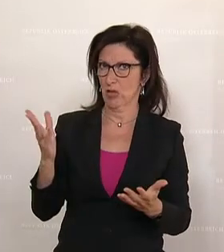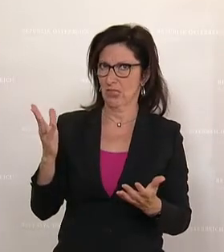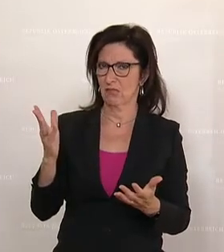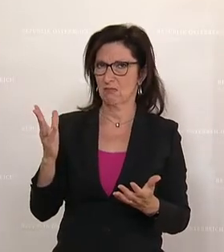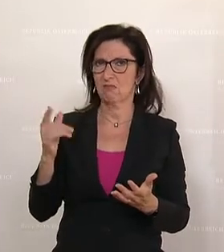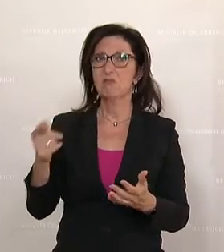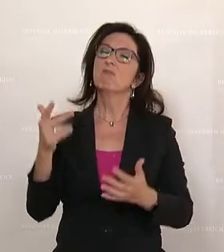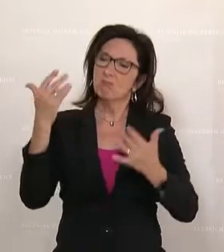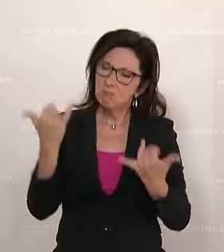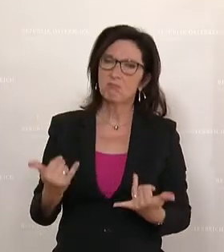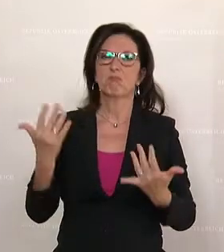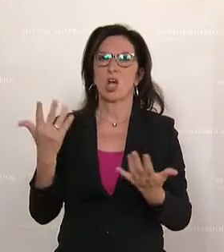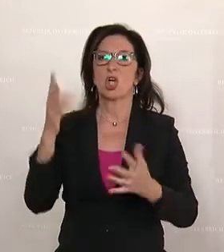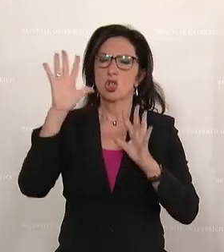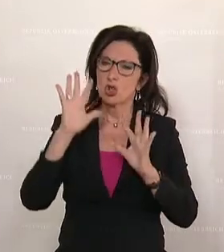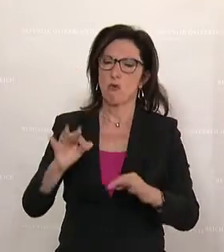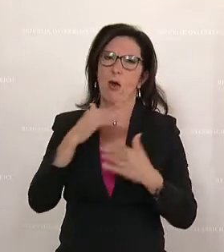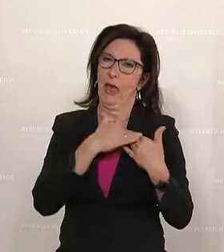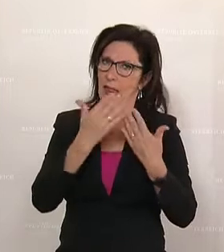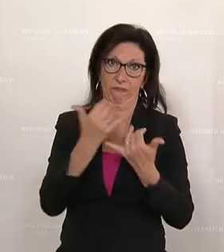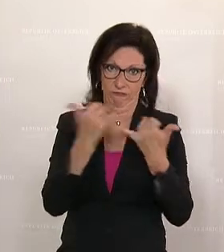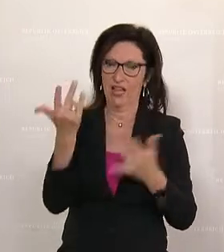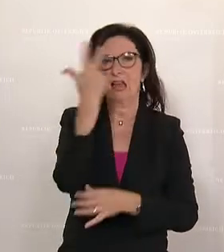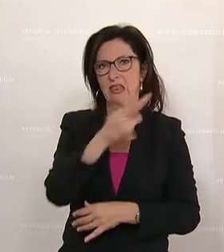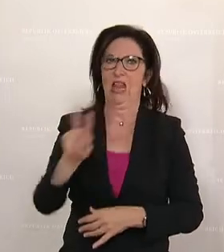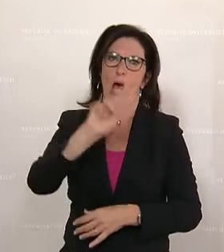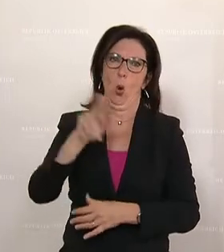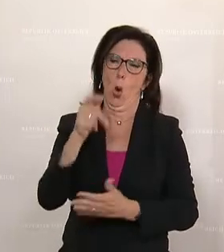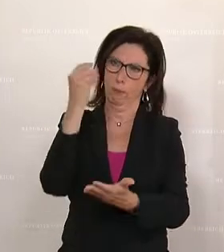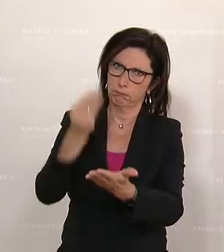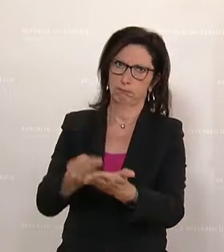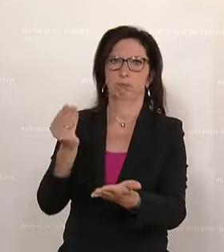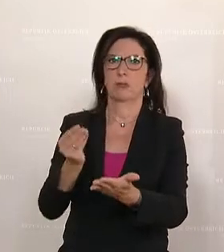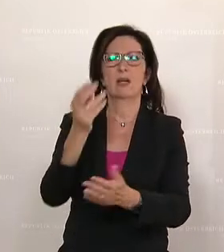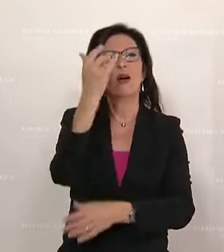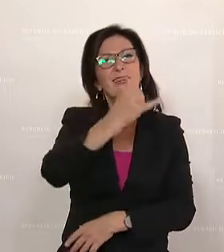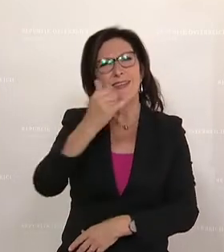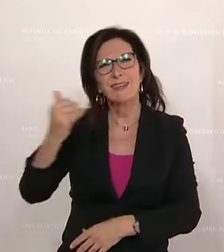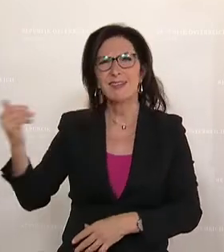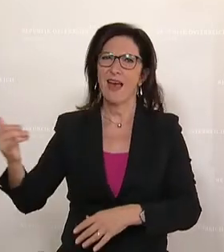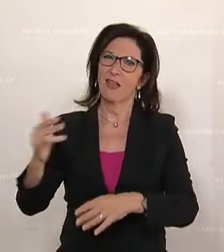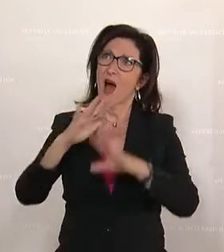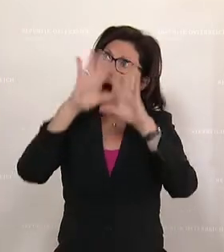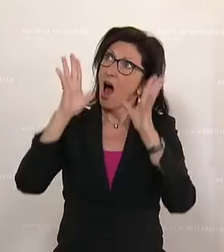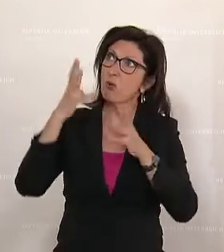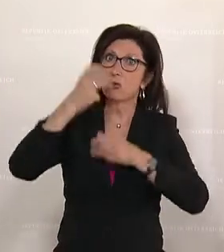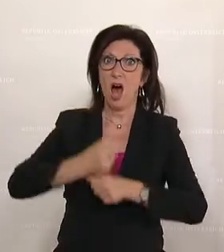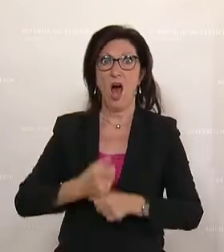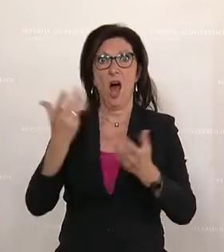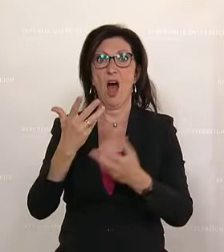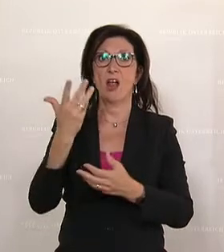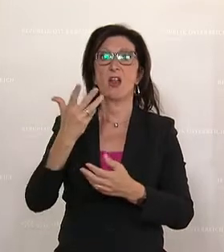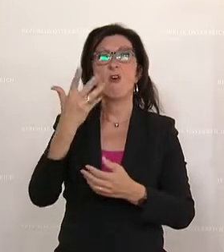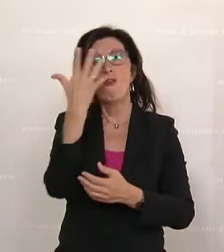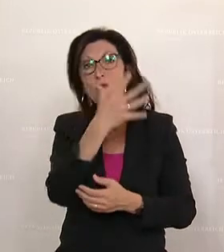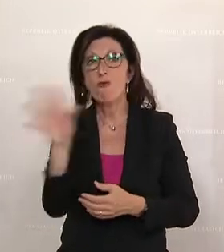durch 300 Euro sofort die Entlastung. Dann 500 Euro für jeden und jede in einem Haushalt, Antiteuerungsbonus,